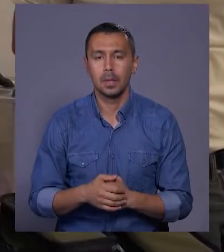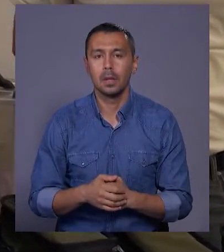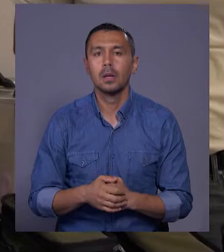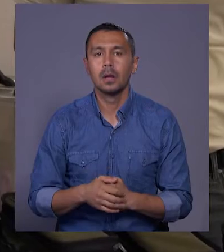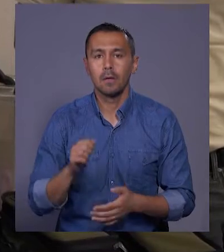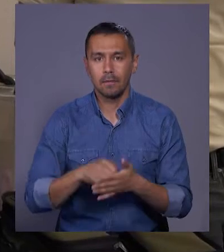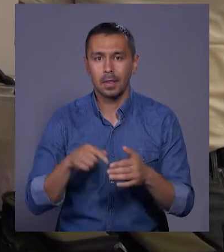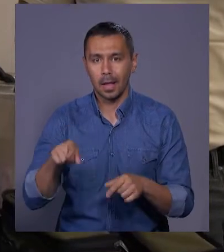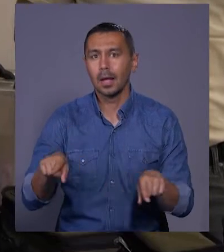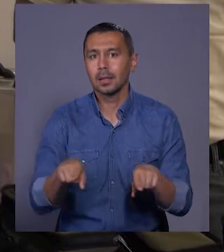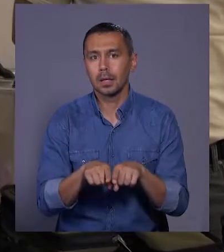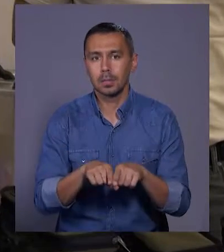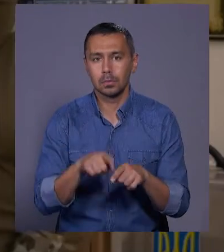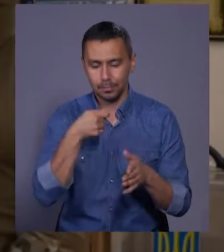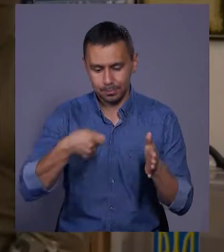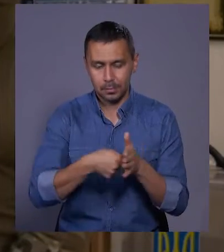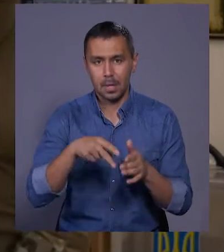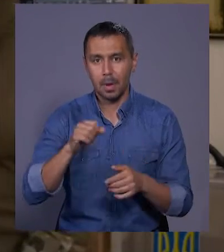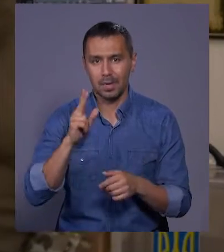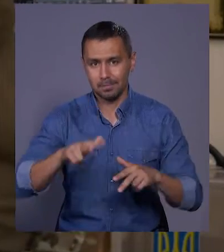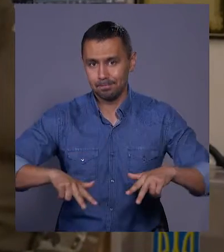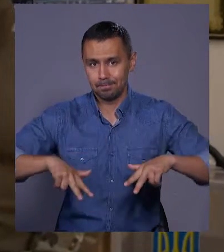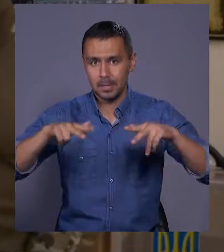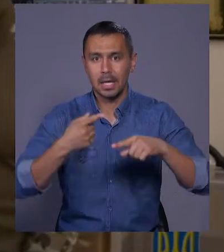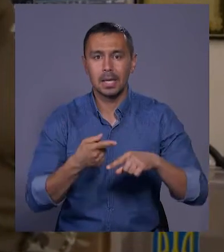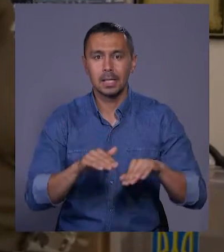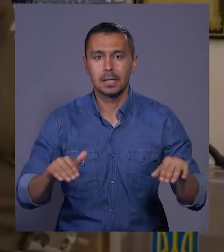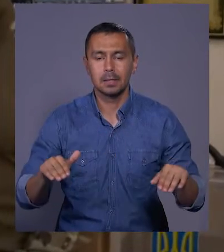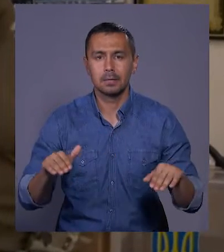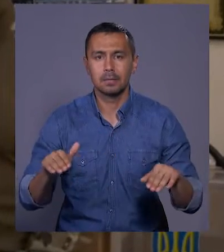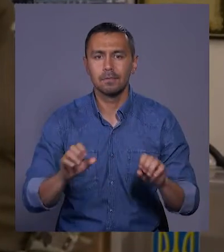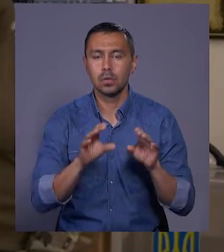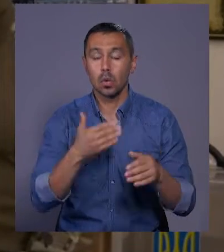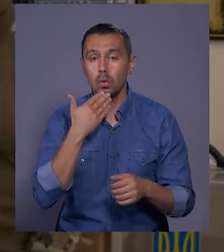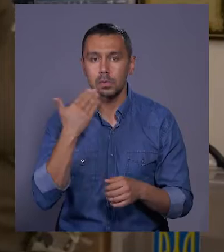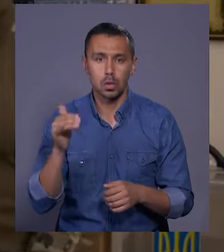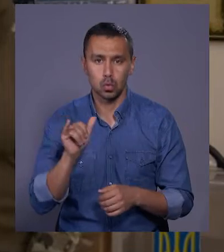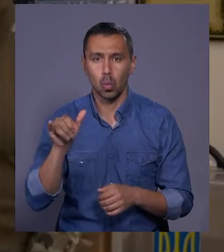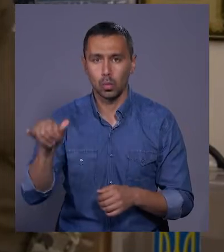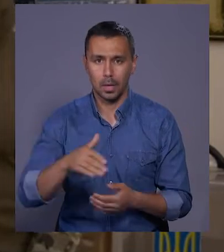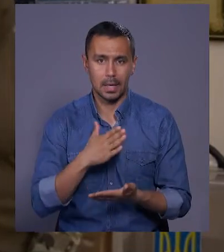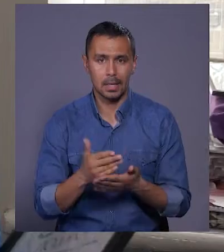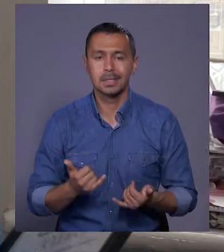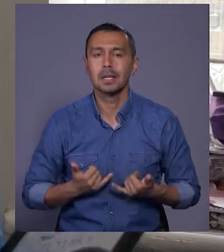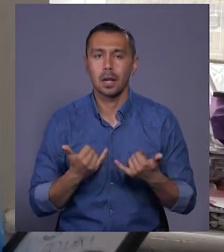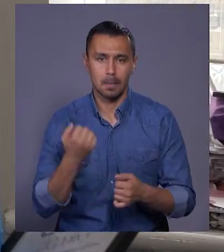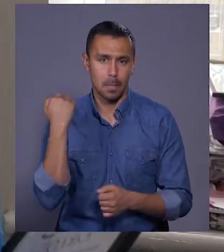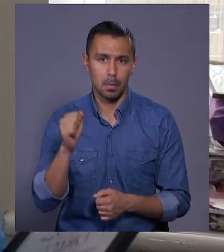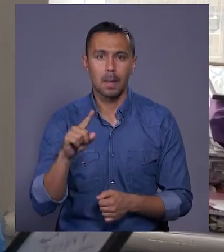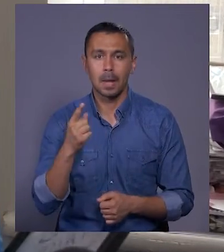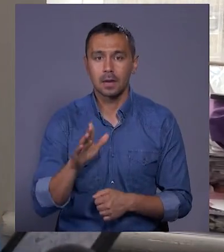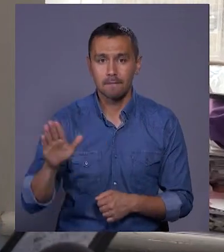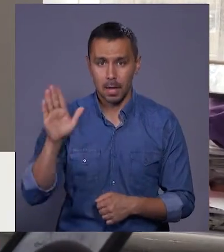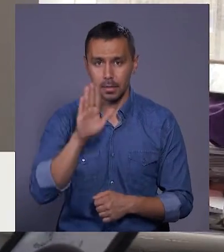Від них так само заряджаються мавіки. Діти не віддають останнє, що в них є, заради перемоги. На 1